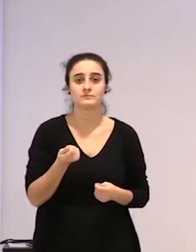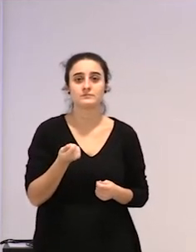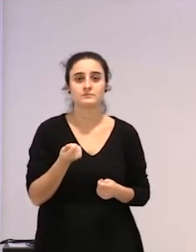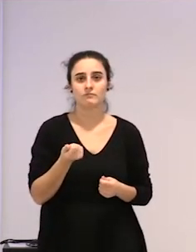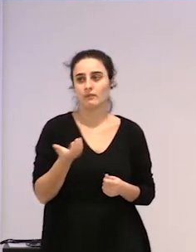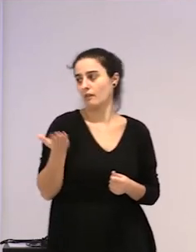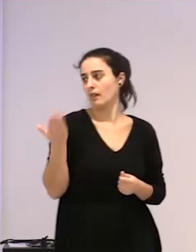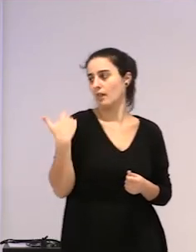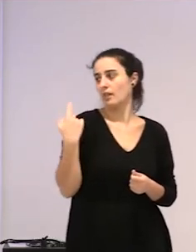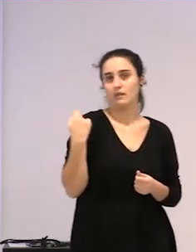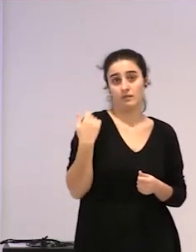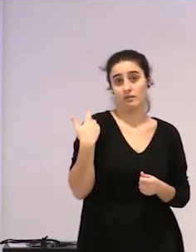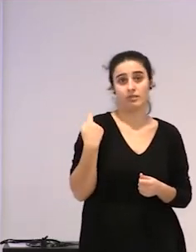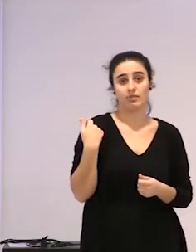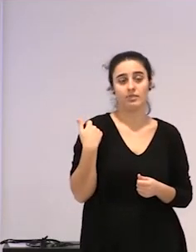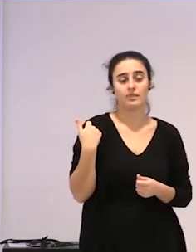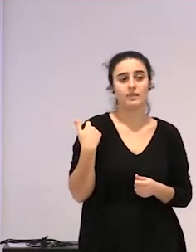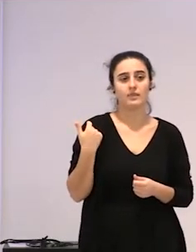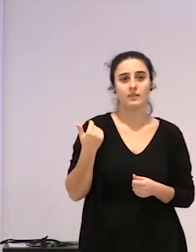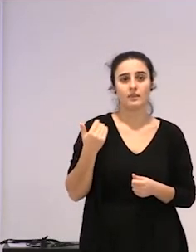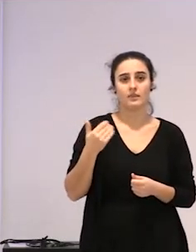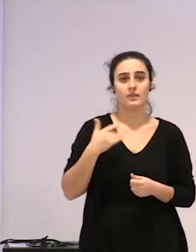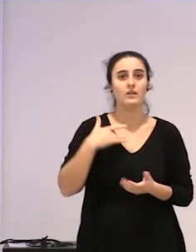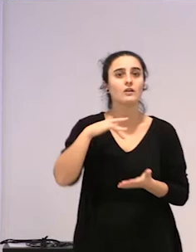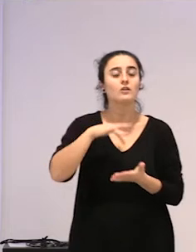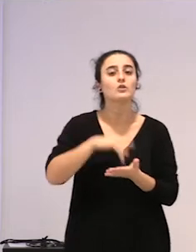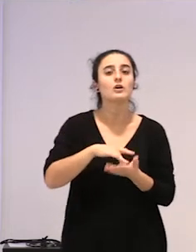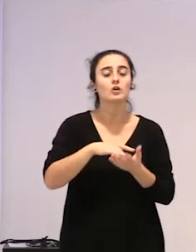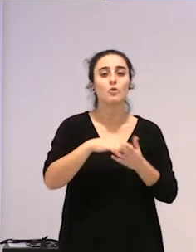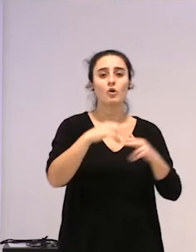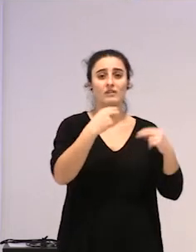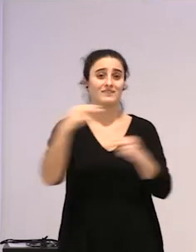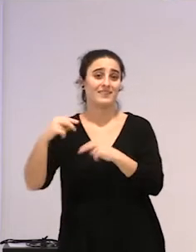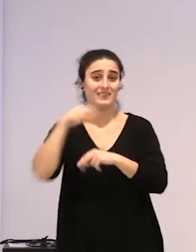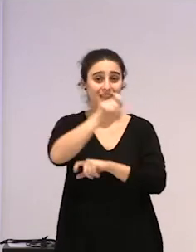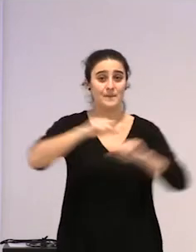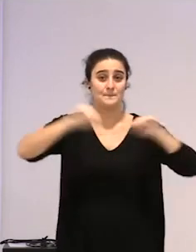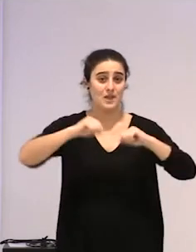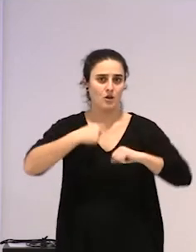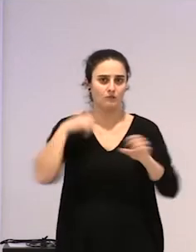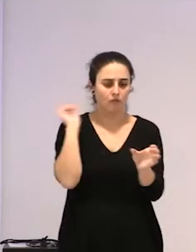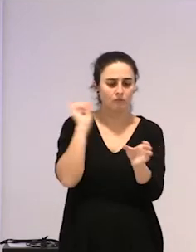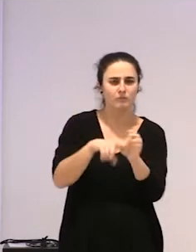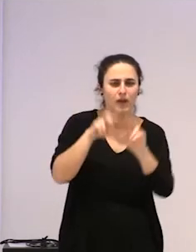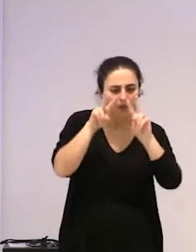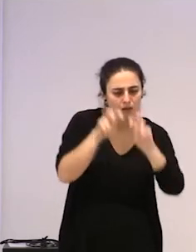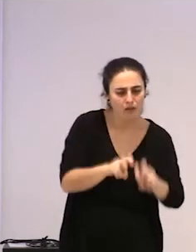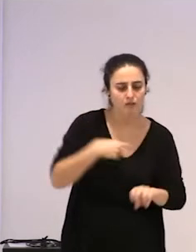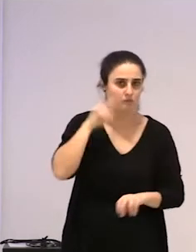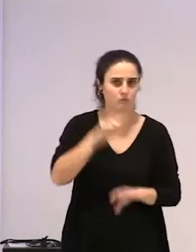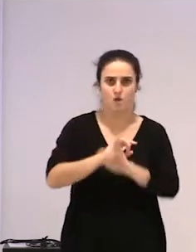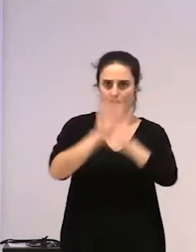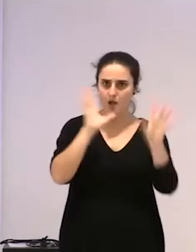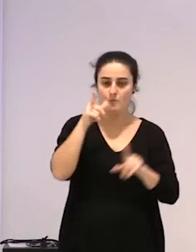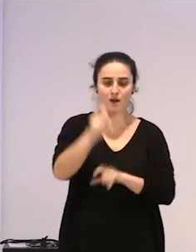oindela gutxi parte hartu nuela, nagusien egoitzaren inguruko ikerketa batean, ba, oso argi ikusten zen, ez? Ba, langilek esaten